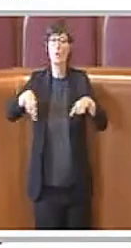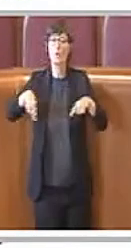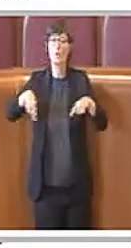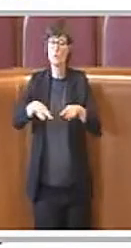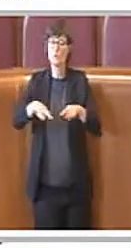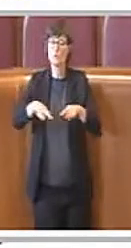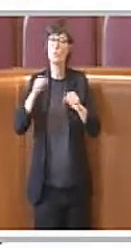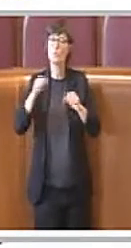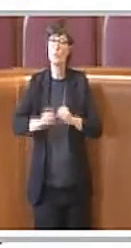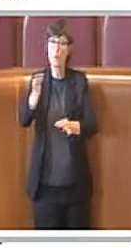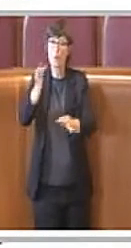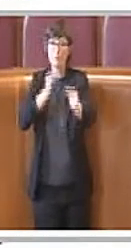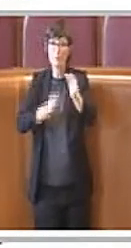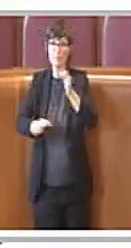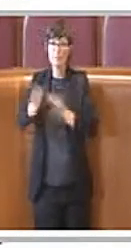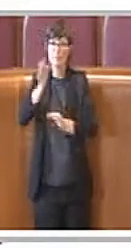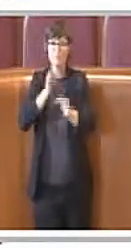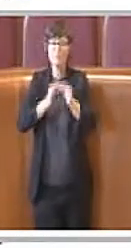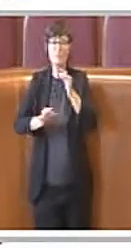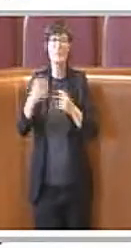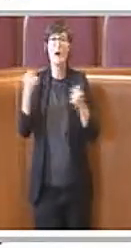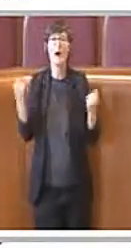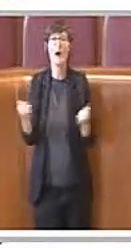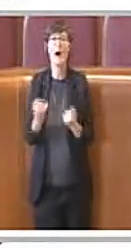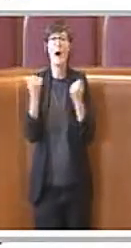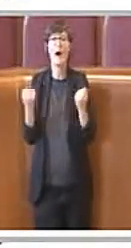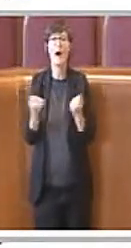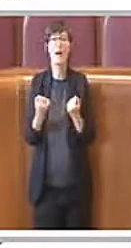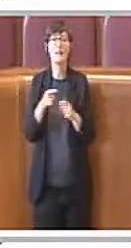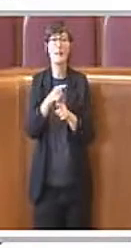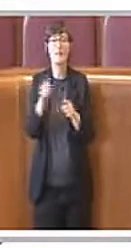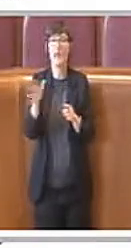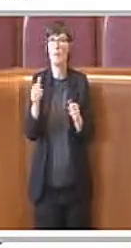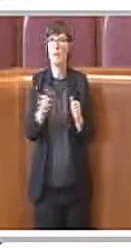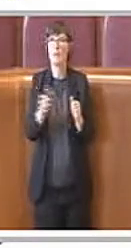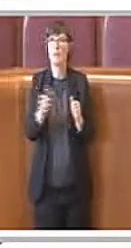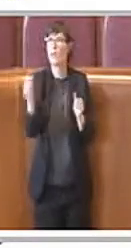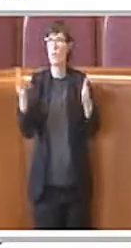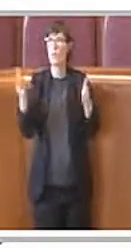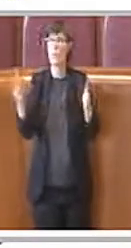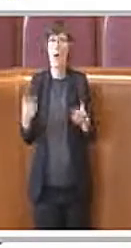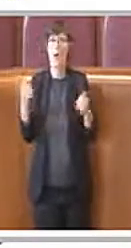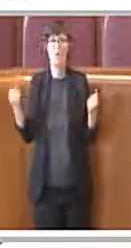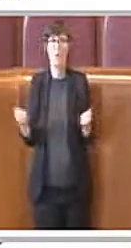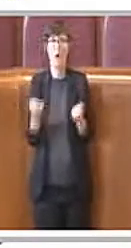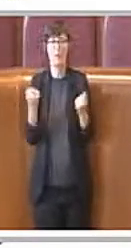esempio per relazionare su quanto realizzato nel corso di un anno di attività. Ciò